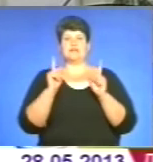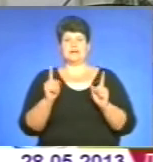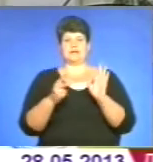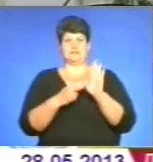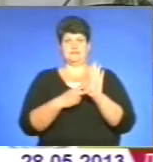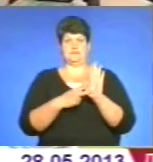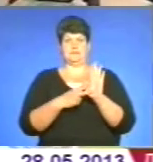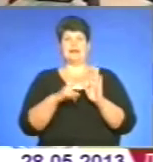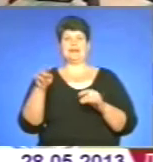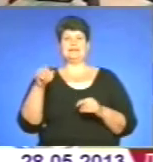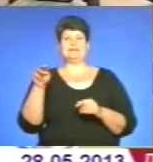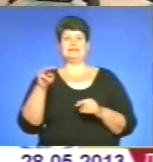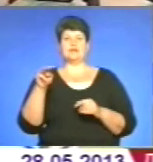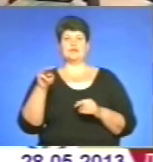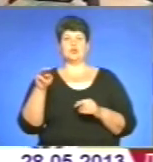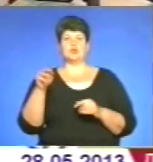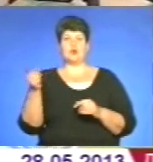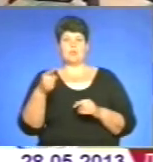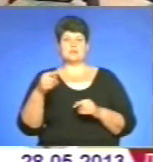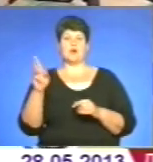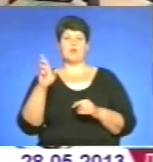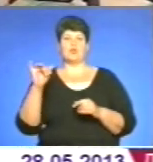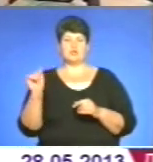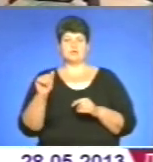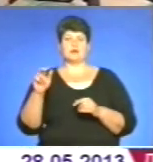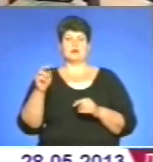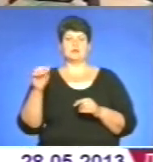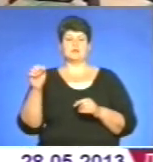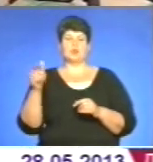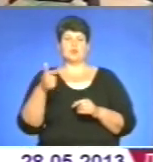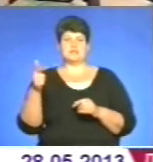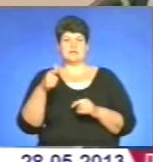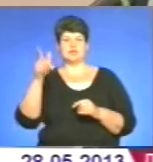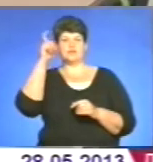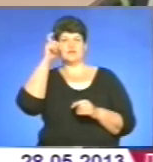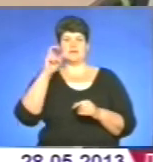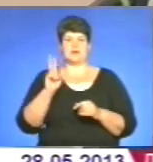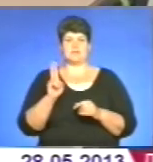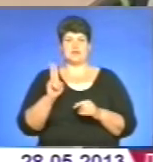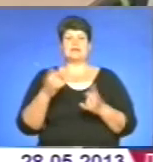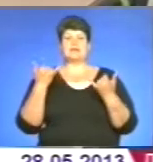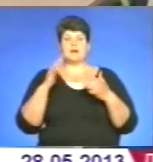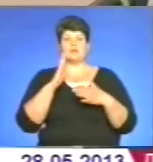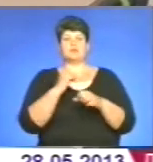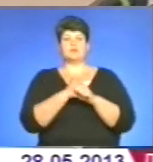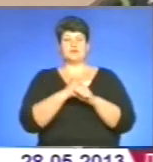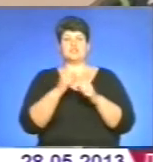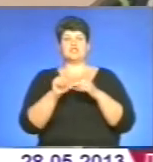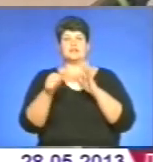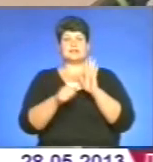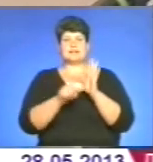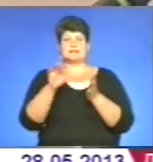Тернопільська, Бучацька, Гусятинська, Збарайська, Козівська, Кременецька, Чортківська. Також у краї відтепер діятимуть 16 центрів